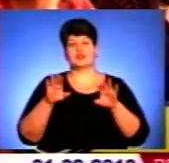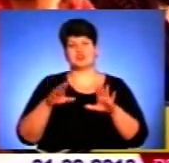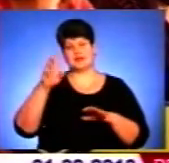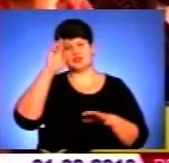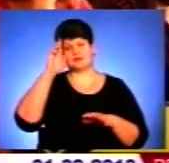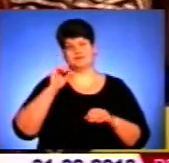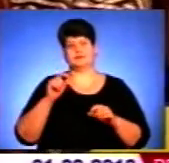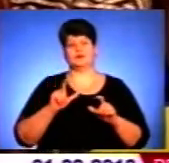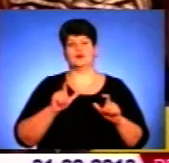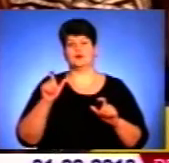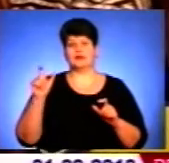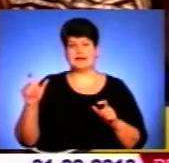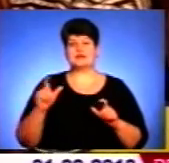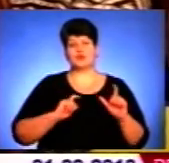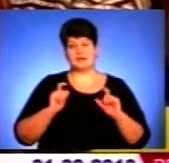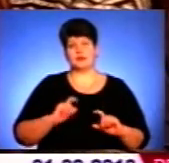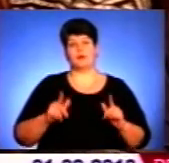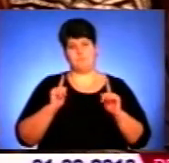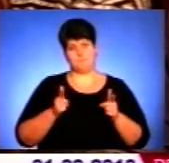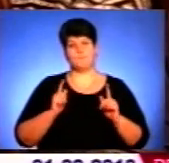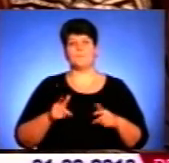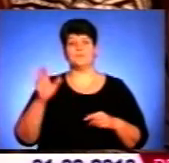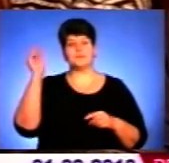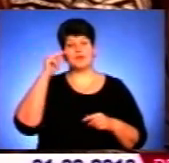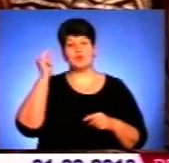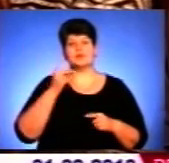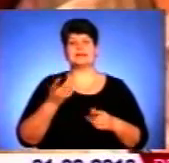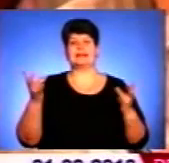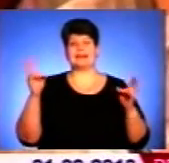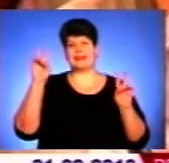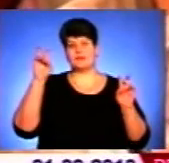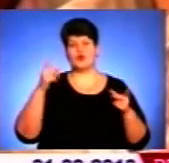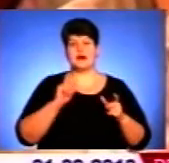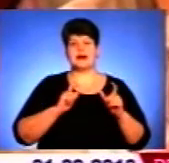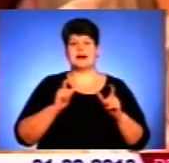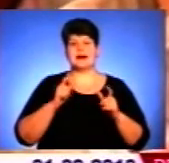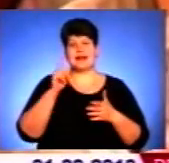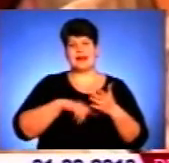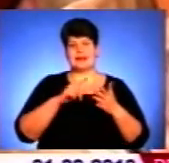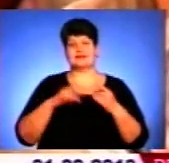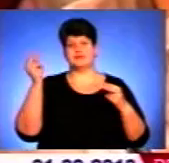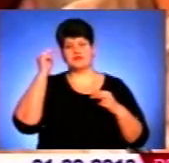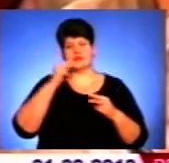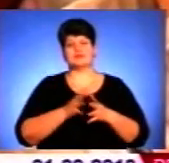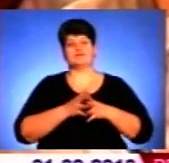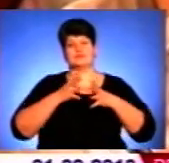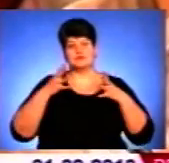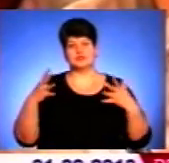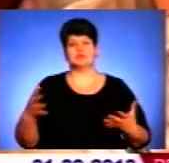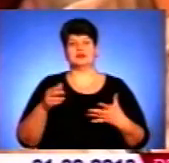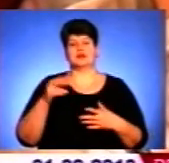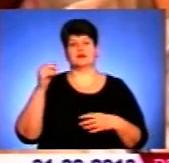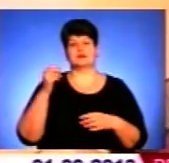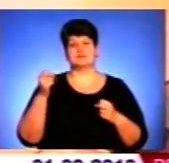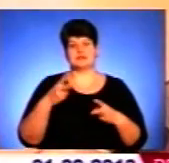діячів. Студенти погоджуються з науковцями, що тему релігії треба вивчати ширше і доцільно це робити у спеціальних навчальних